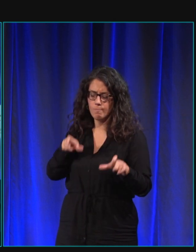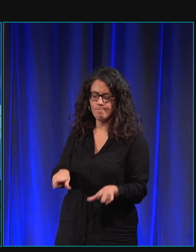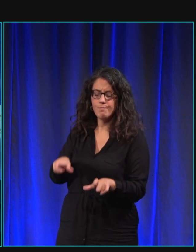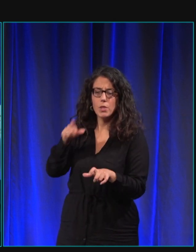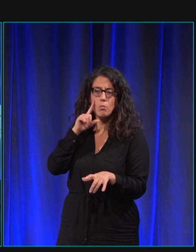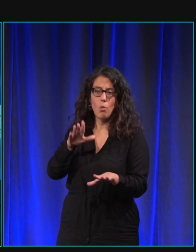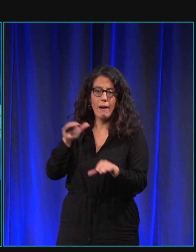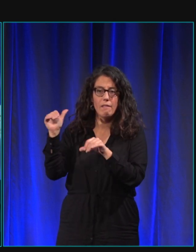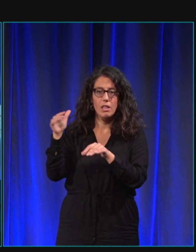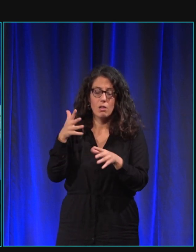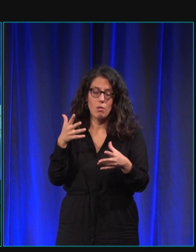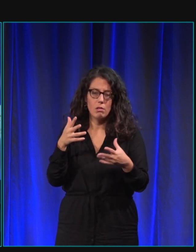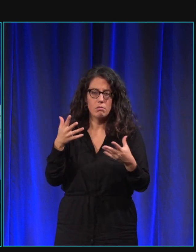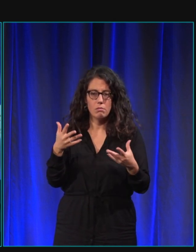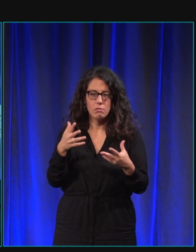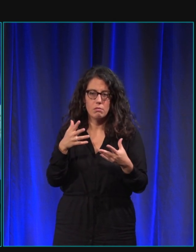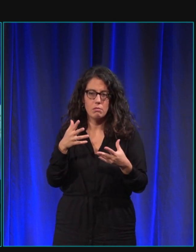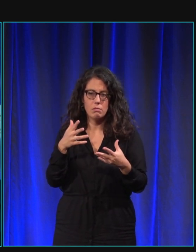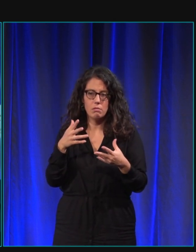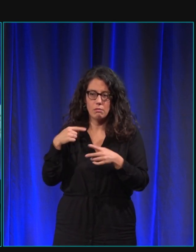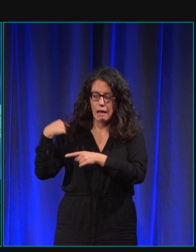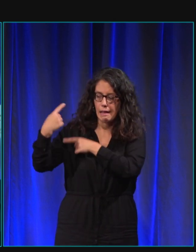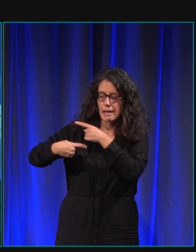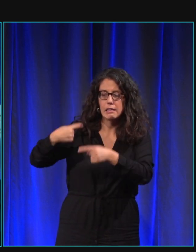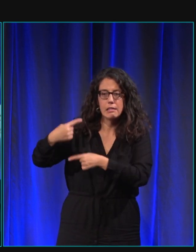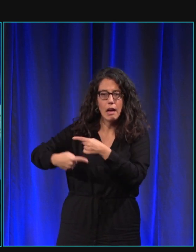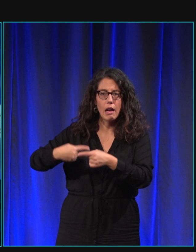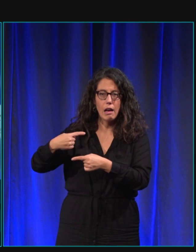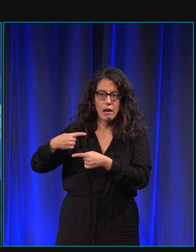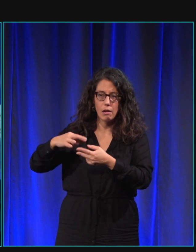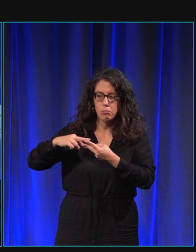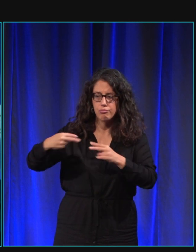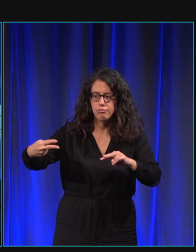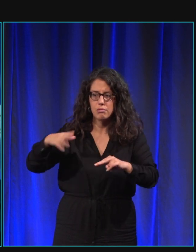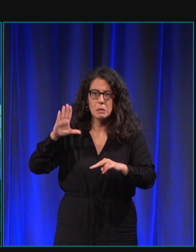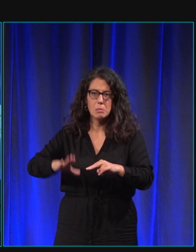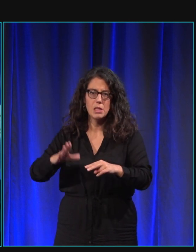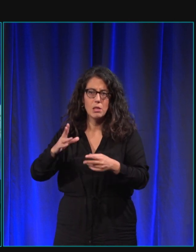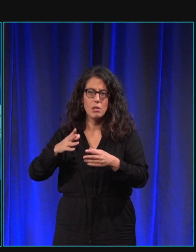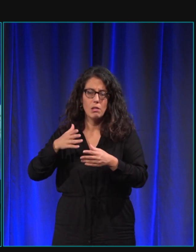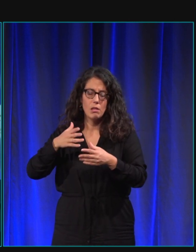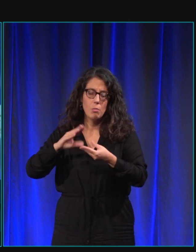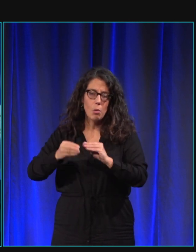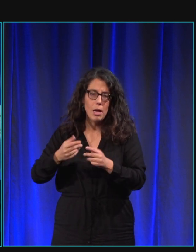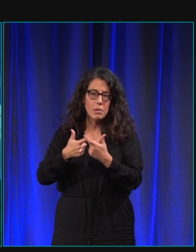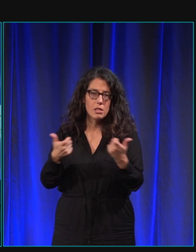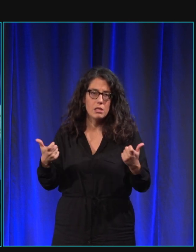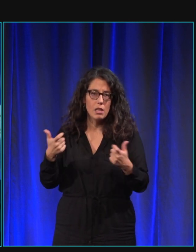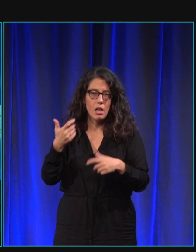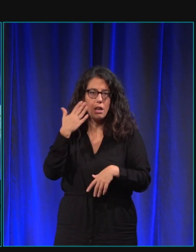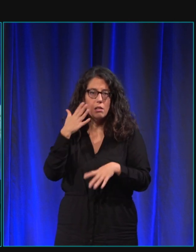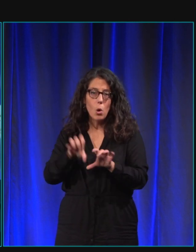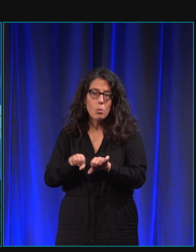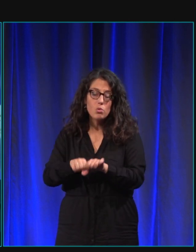les tards on va dire ou les difficultés héréditaires qui sont courantes chez les chiens dans le cadre de reproduction